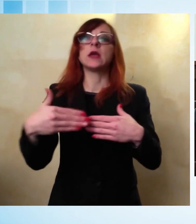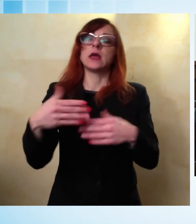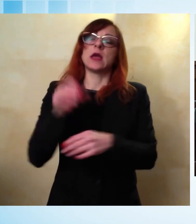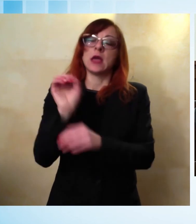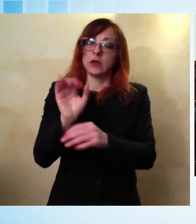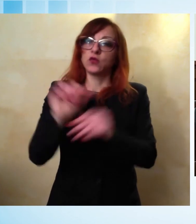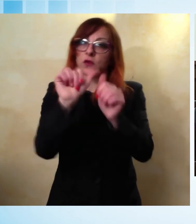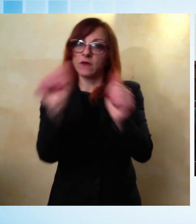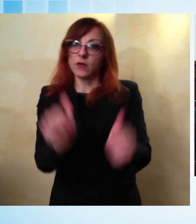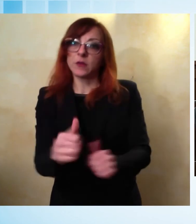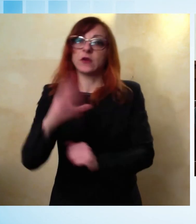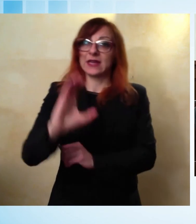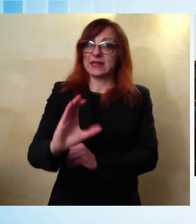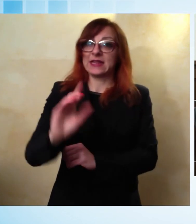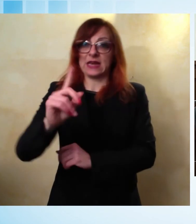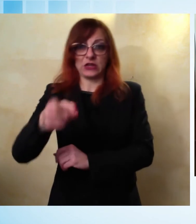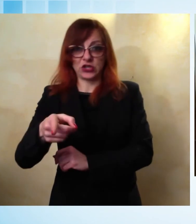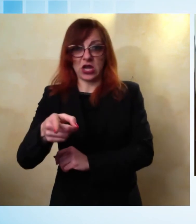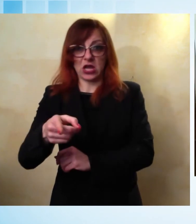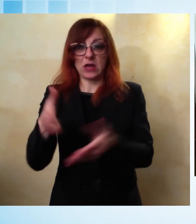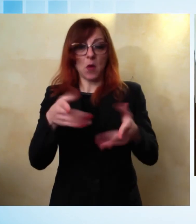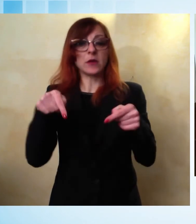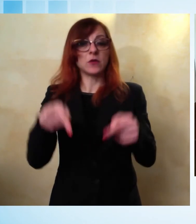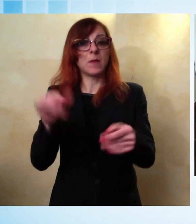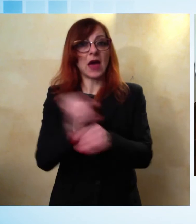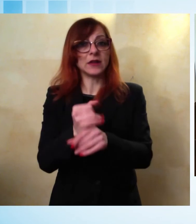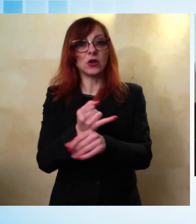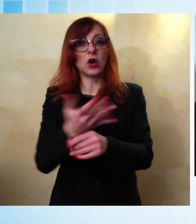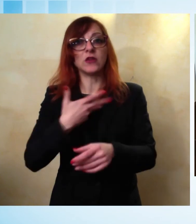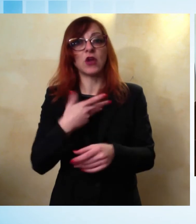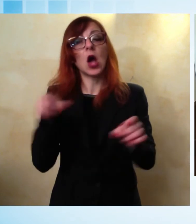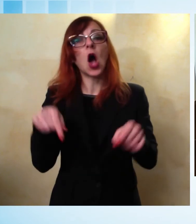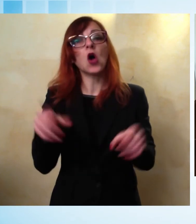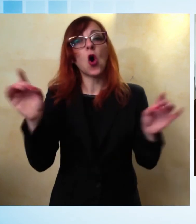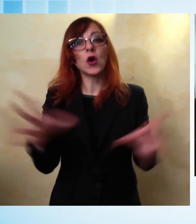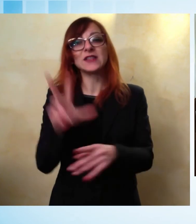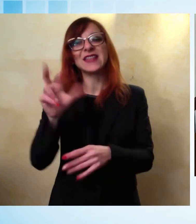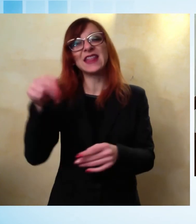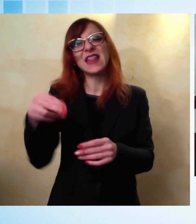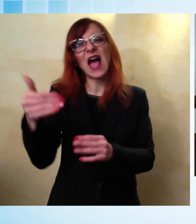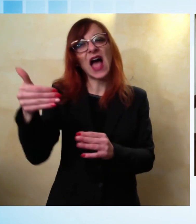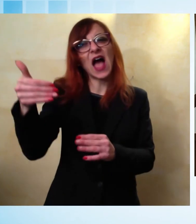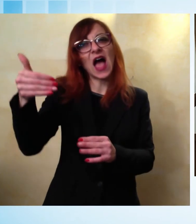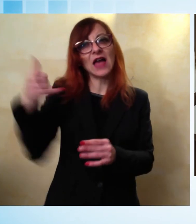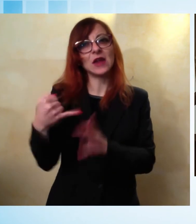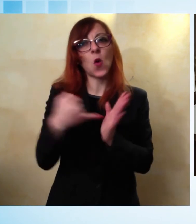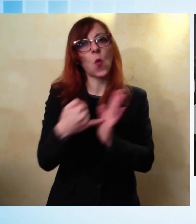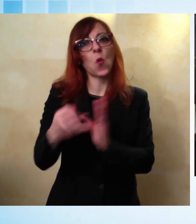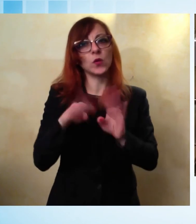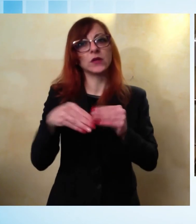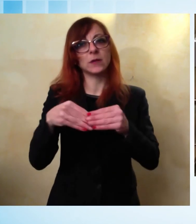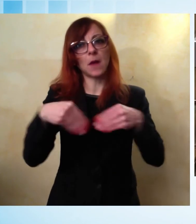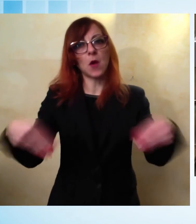Giacchi, avviene in un momento preciso, in occasione del 30 anni trascorsi dalla mostra antologica di Palazzo Paolina,